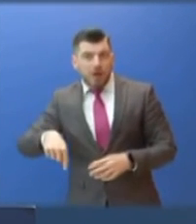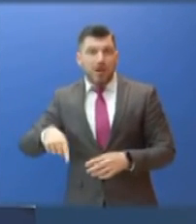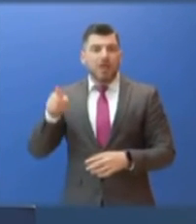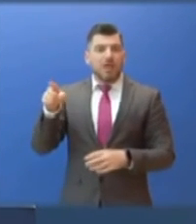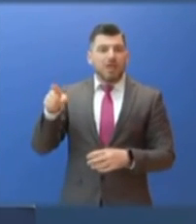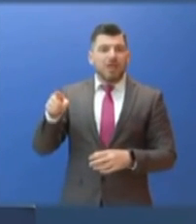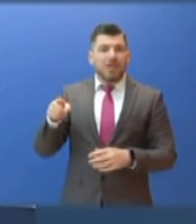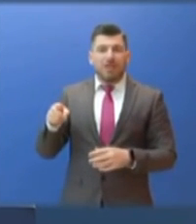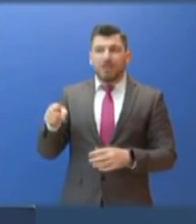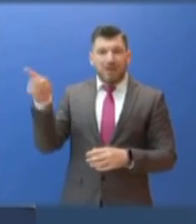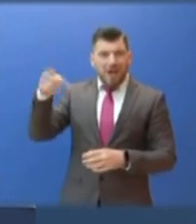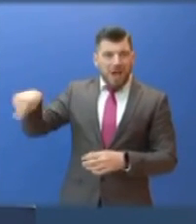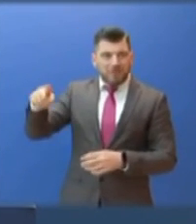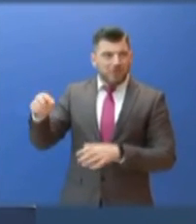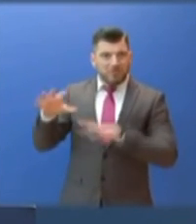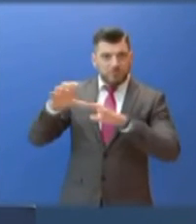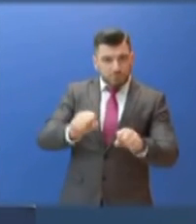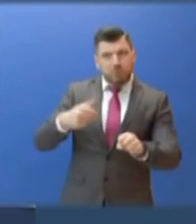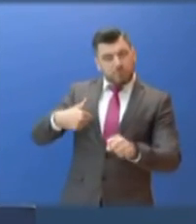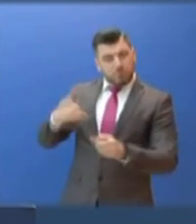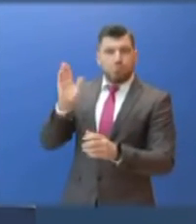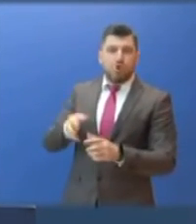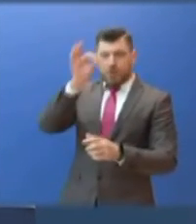ακαδημαϊκή ελευθερία και την κανονικότητα στα ανώτατα εκπαιδευτικά ιδρύματα.